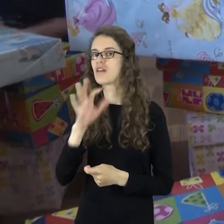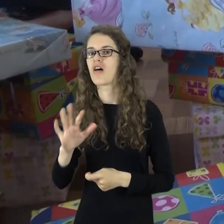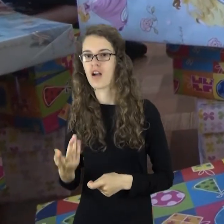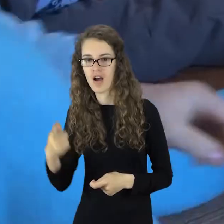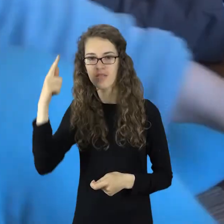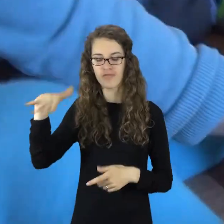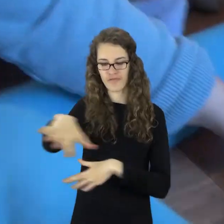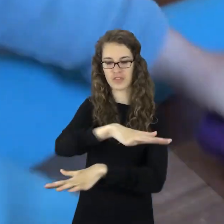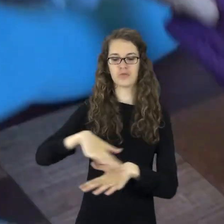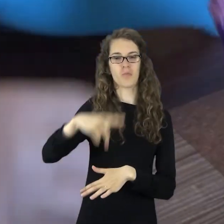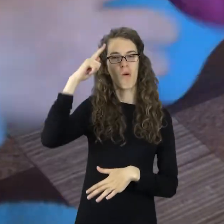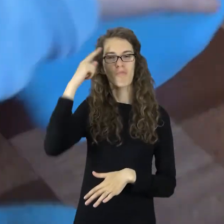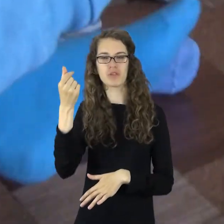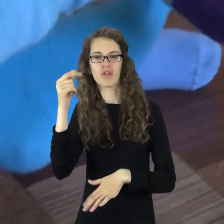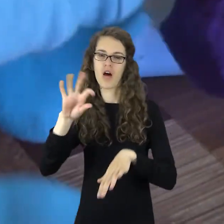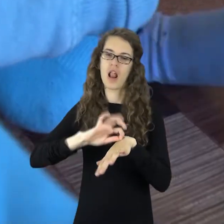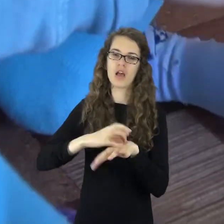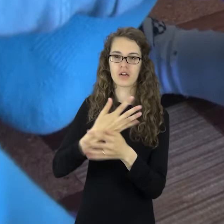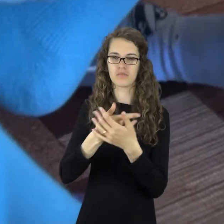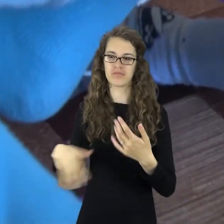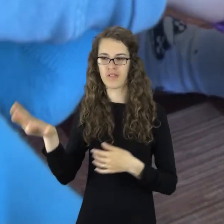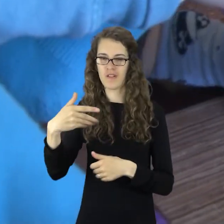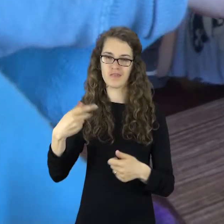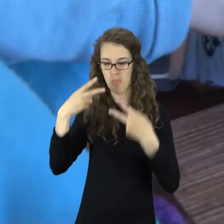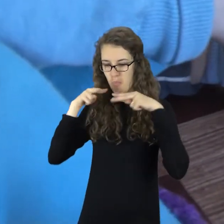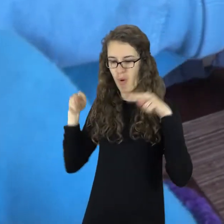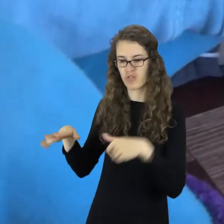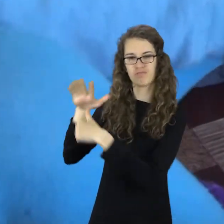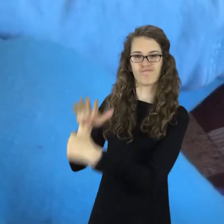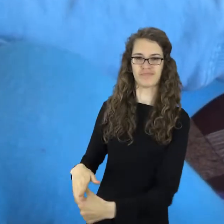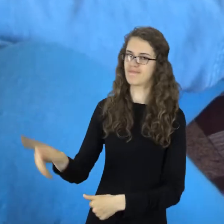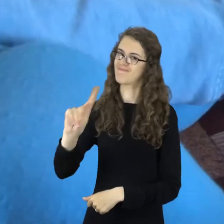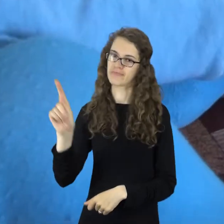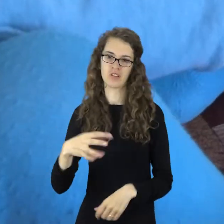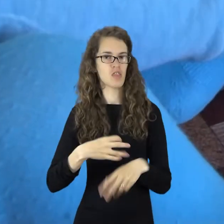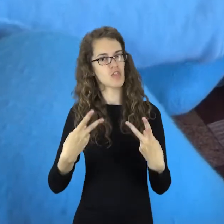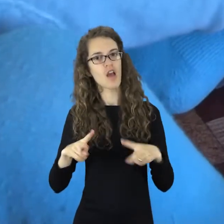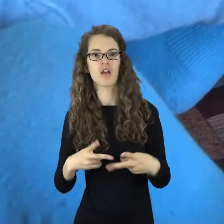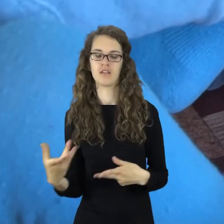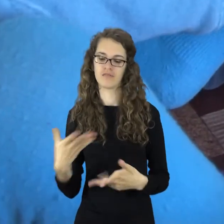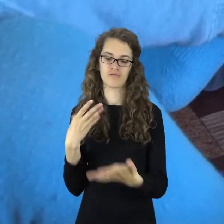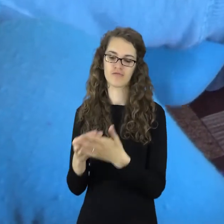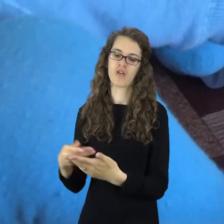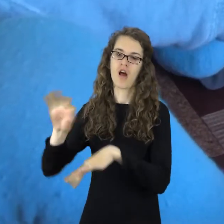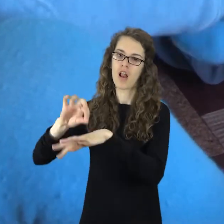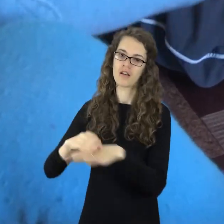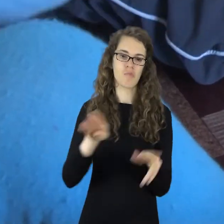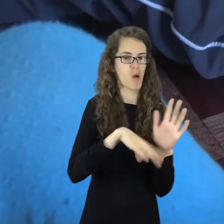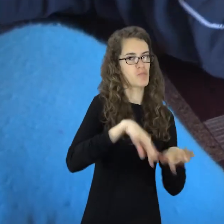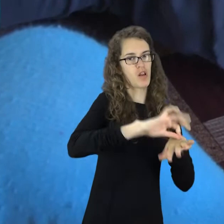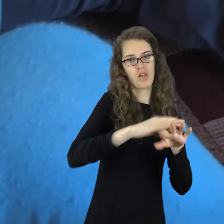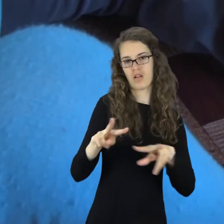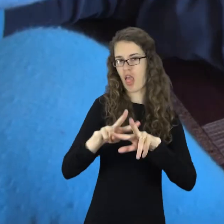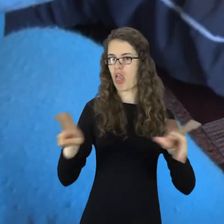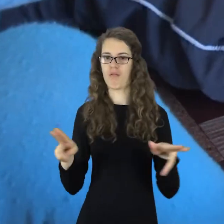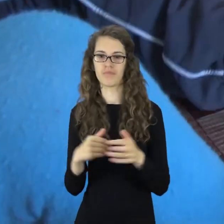psichikos lygos yra stigmatizuotos. Bet specialistės nuomonė tai tokios pačios lygos ir nereikėto pacientų nurašyti. Moteriais mesgi